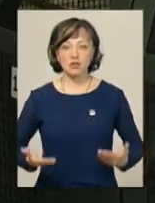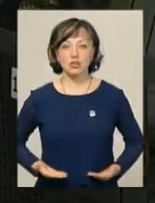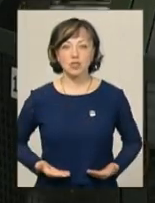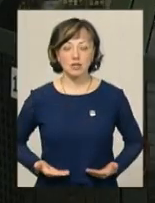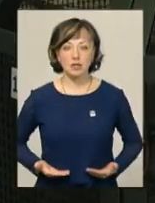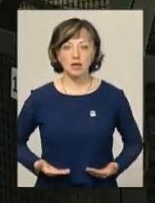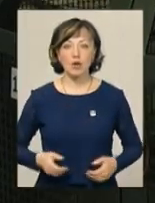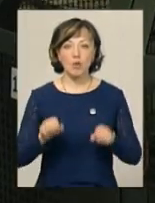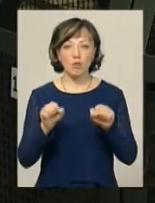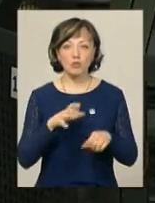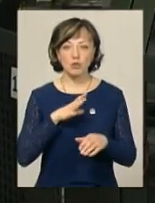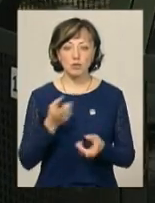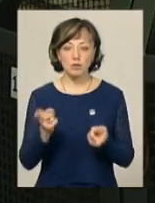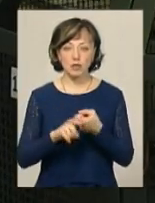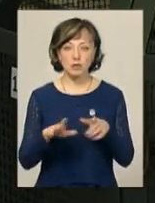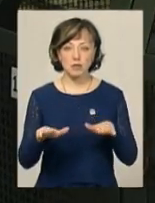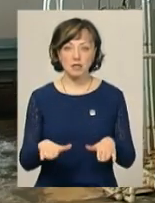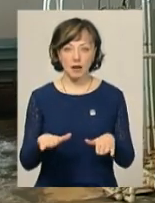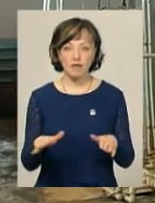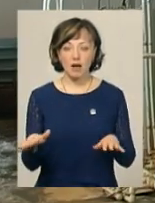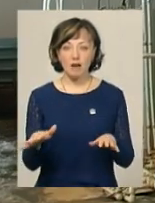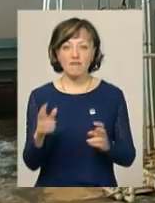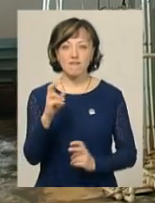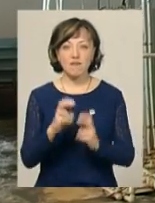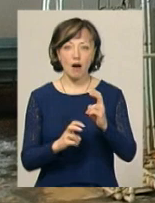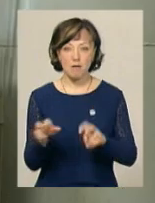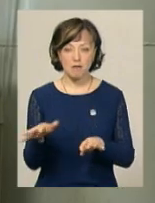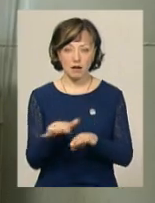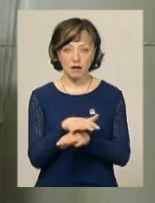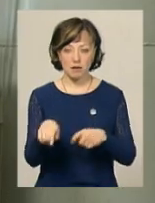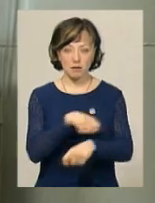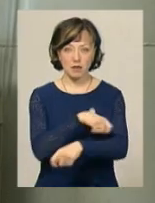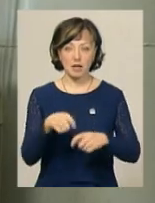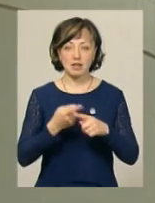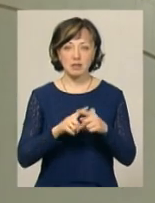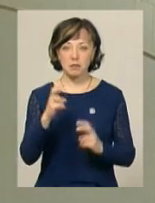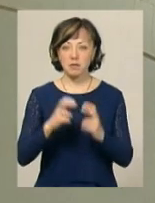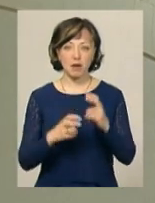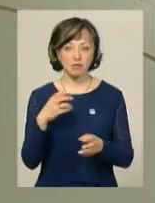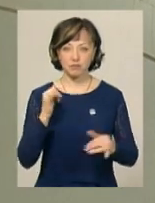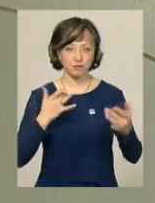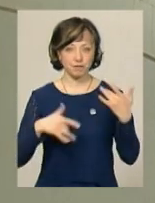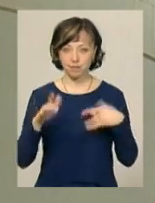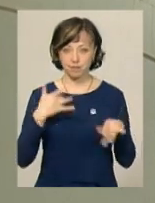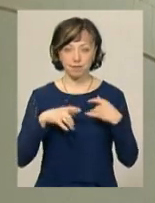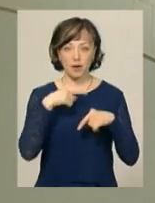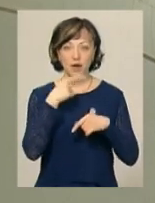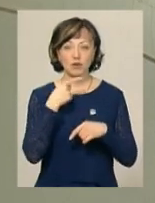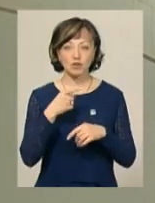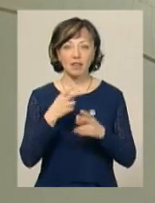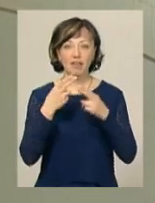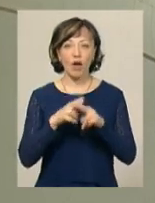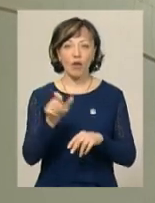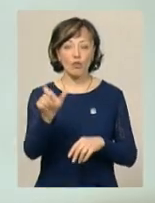Олександр Сивак, може бути причетна місцева трикотажна фабрика. На підприємстві це спростовують. За словами технолога фабрики